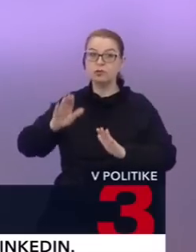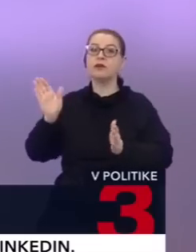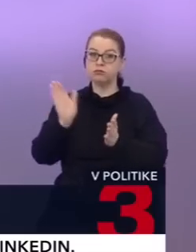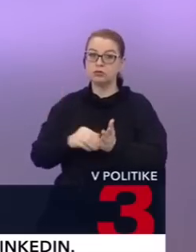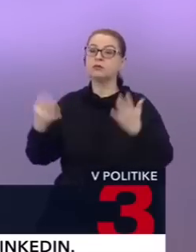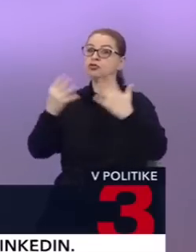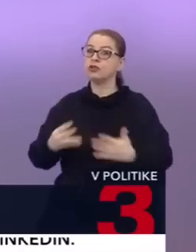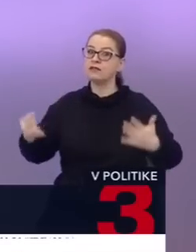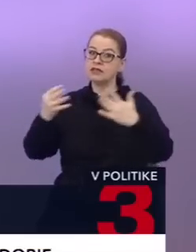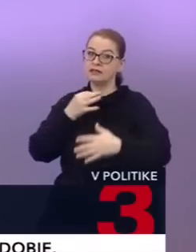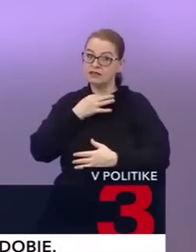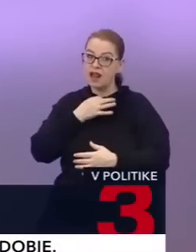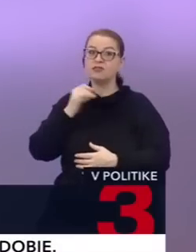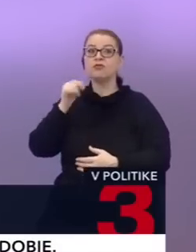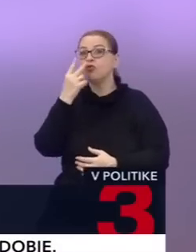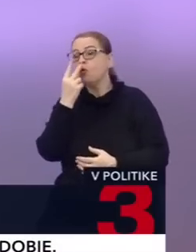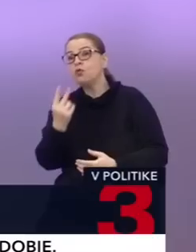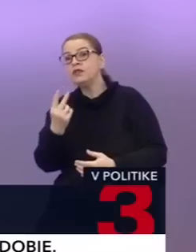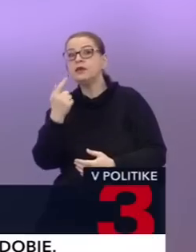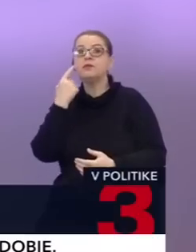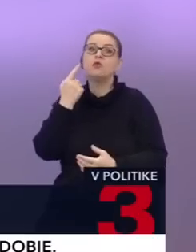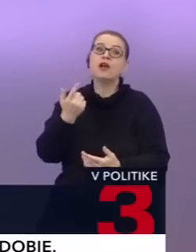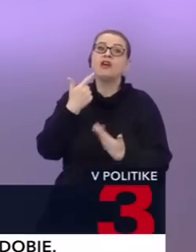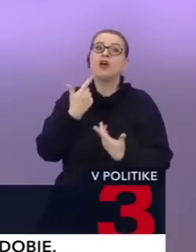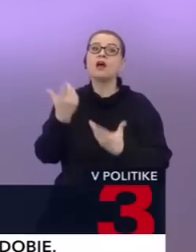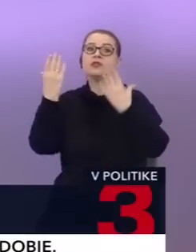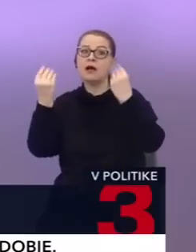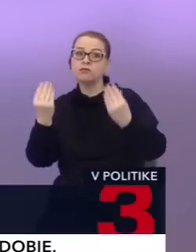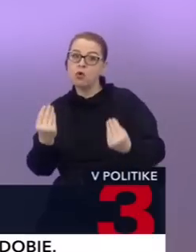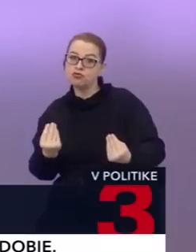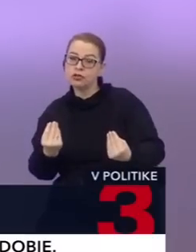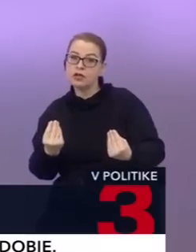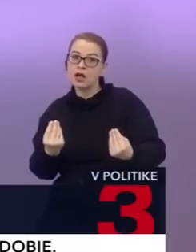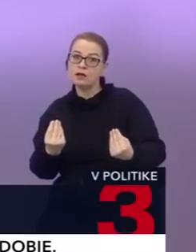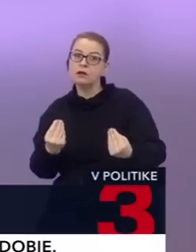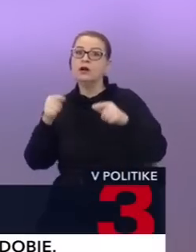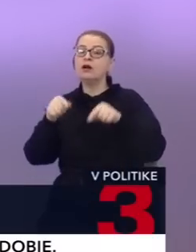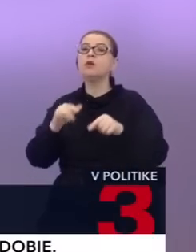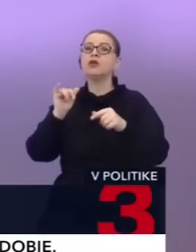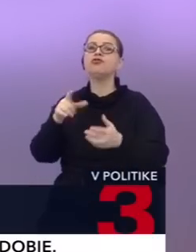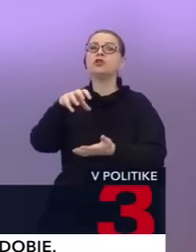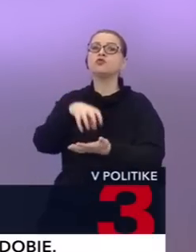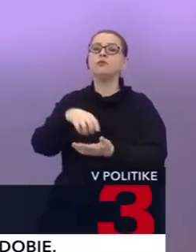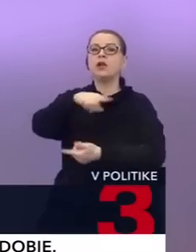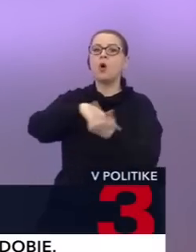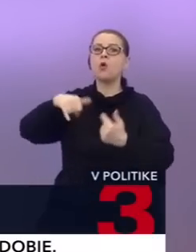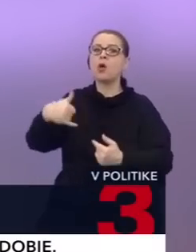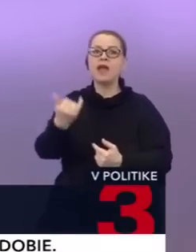toto ešte uvidíme, ako vlastne sa napočíta, lebo je tu ešte samozrejme skupina okolo Jana Budaja